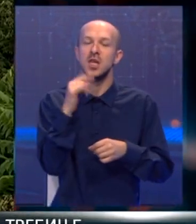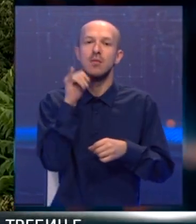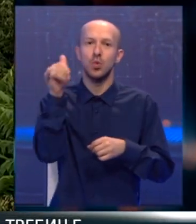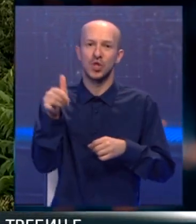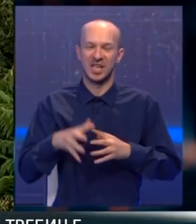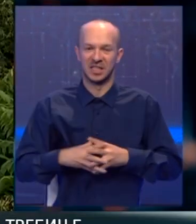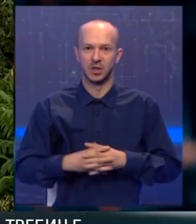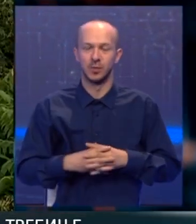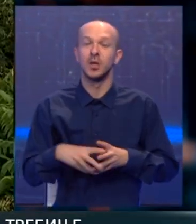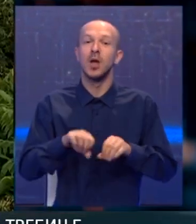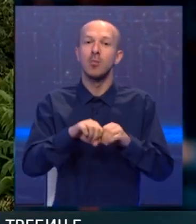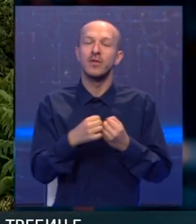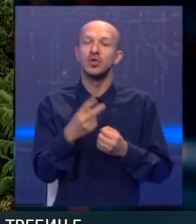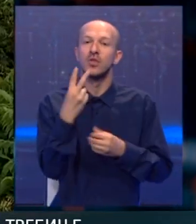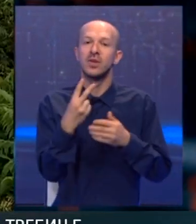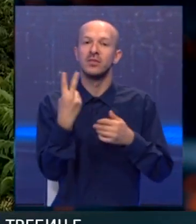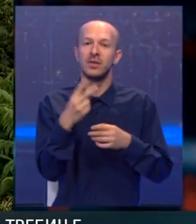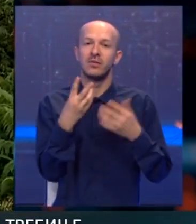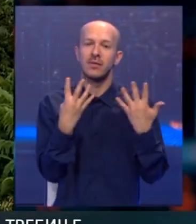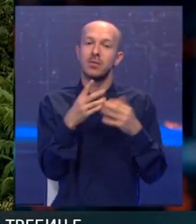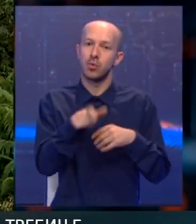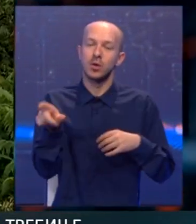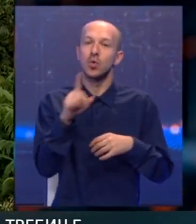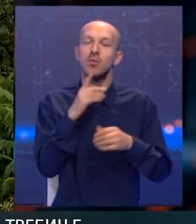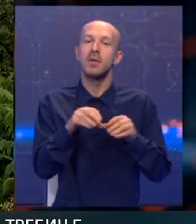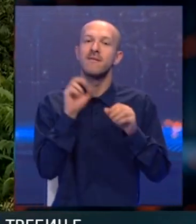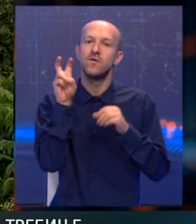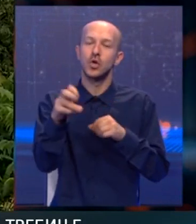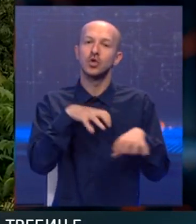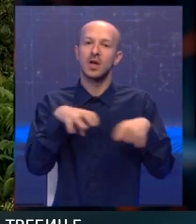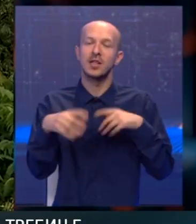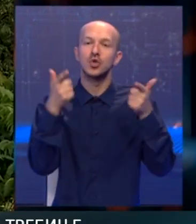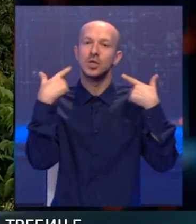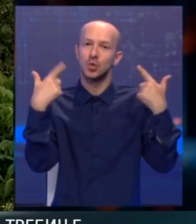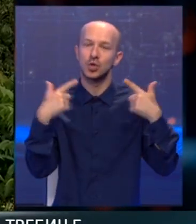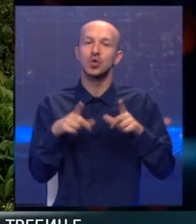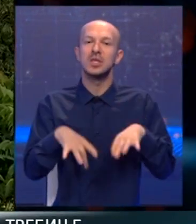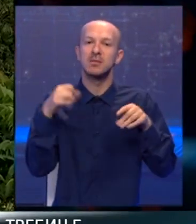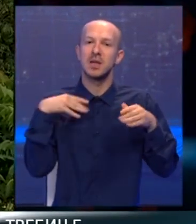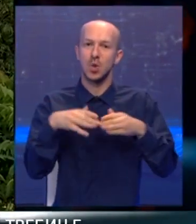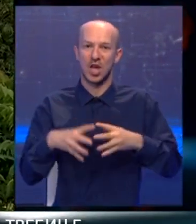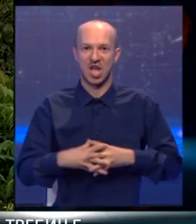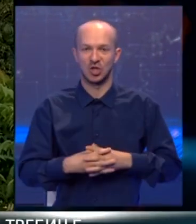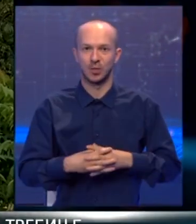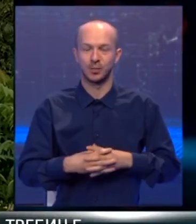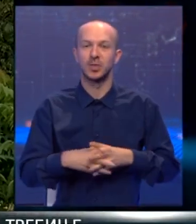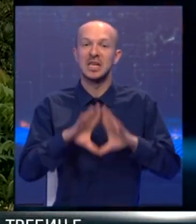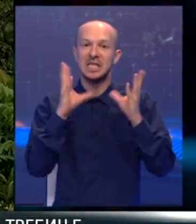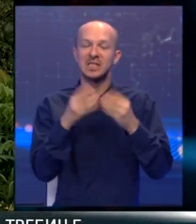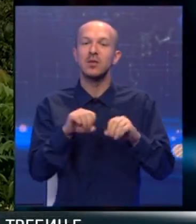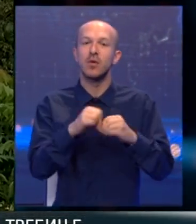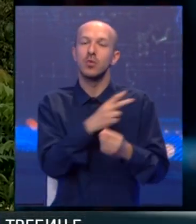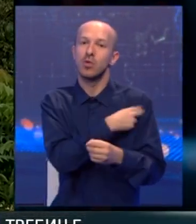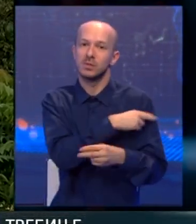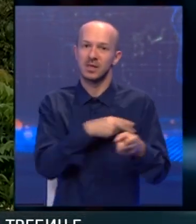jedan putnik. Povrijeđeno je devet putnika autobusa koji je prevozio radničku ekskurziju iz Banja Luke. Svi povrijeđeni su